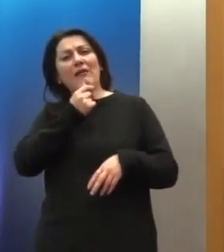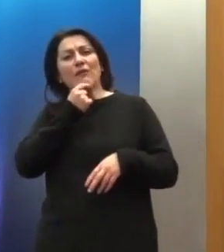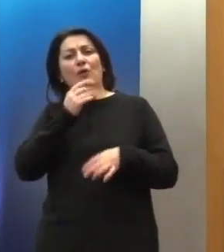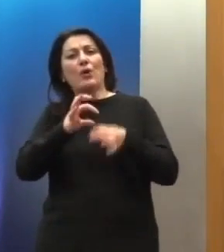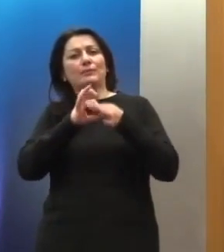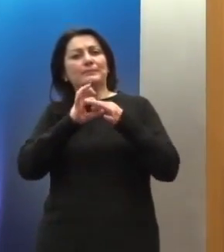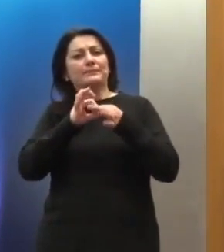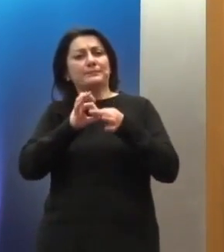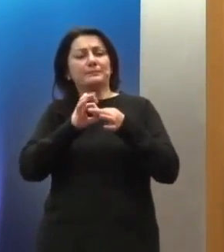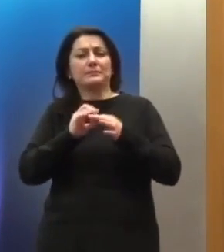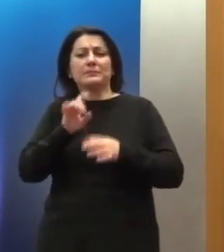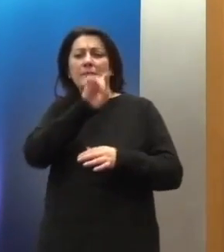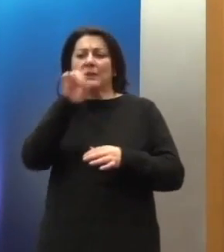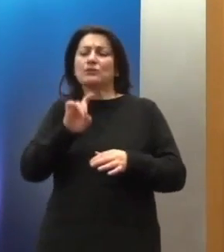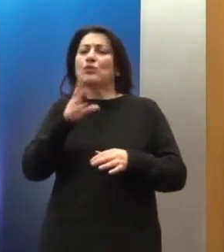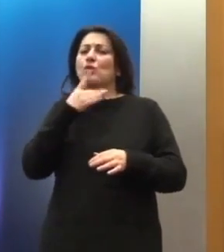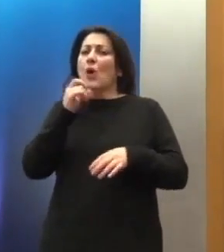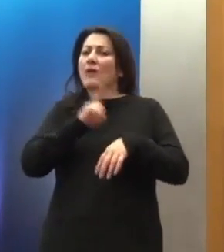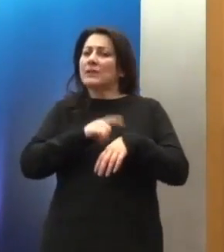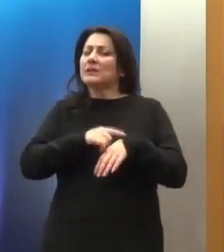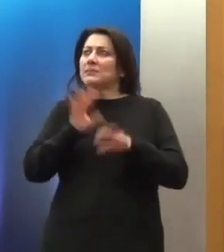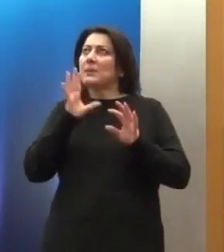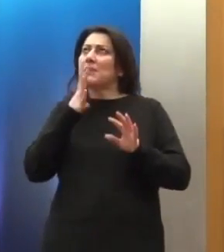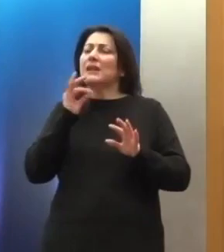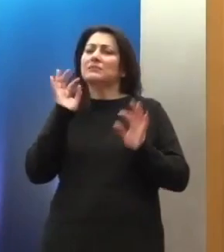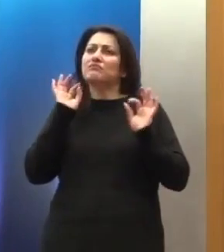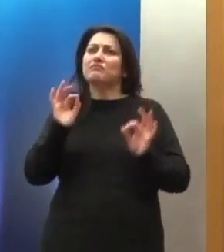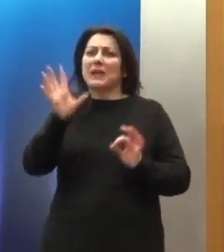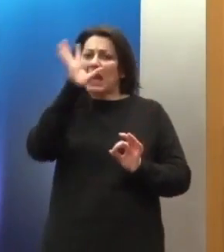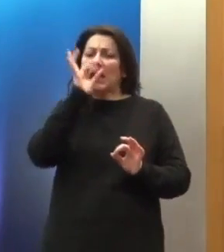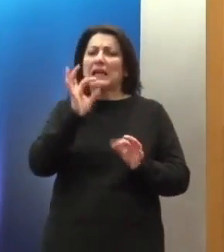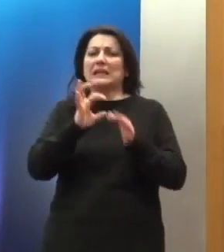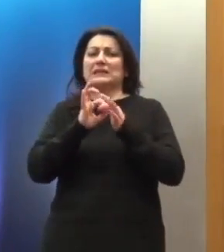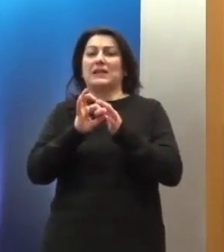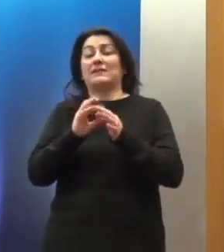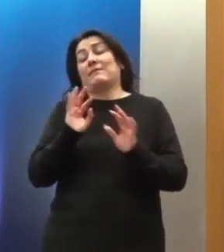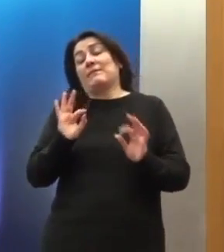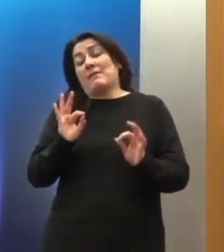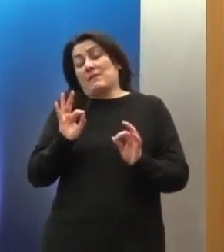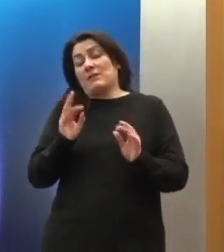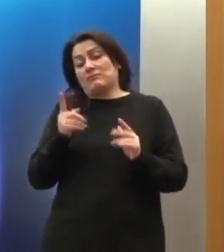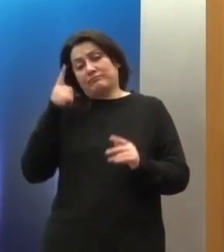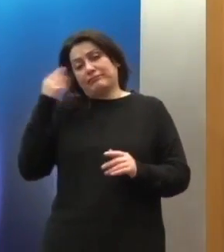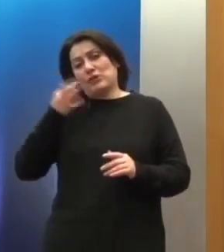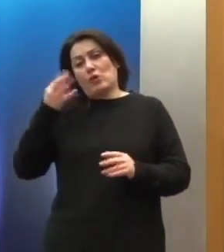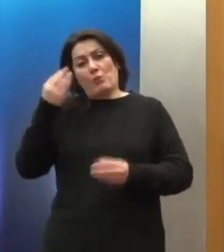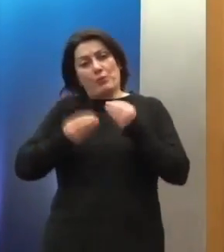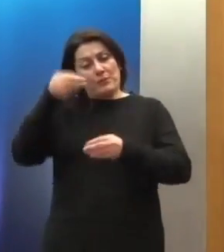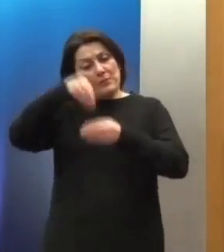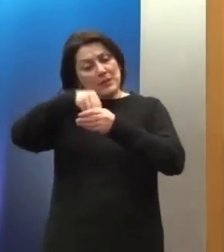προφανώς, γιατί είναι και πιο ειλικρινής. Δεν σημαίνει ότι δεν υπάρχουν προβλήματα, αλλά νομίζω ότι η